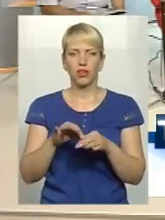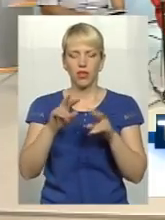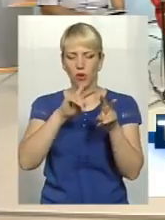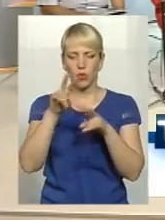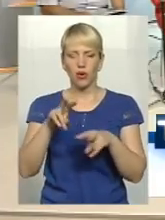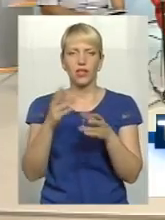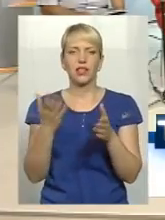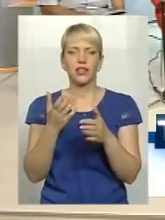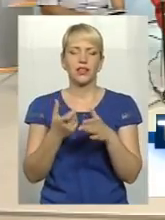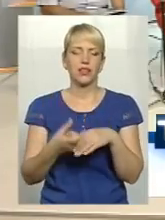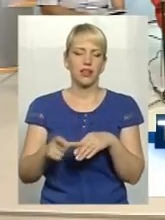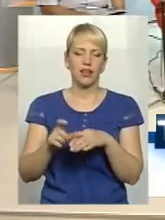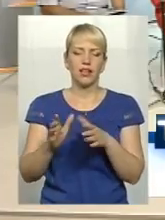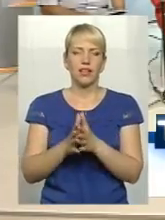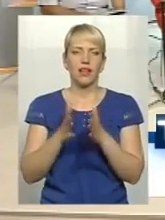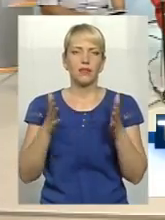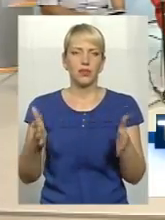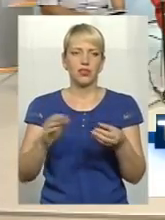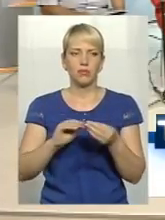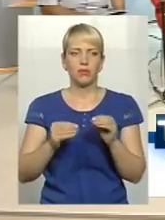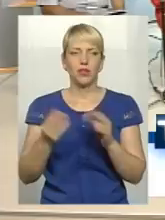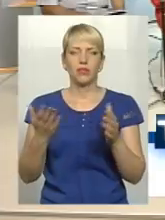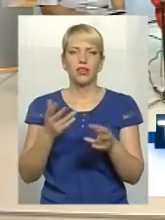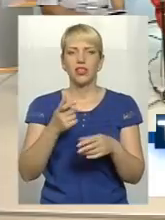яка найбільша проблема, які найчастіші випадки?